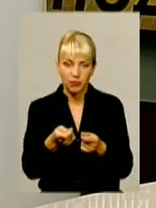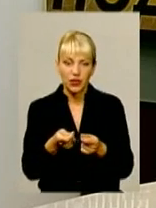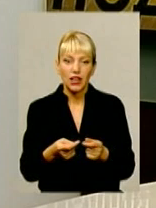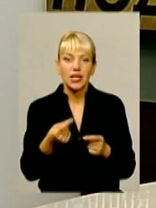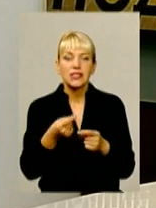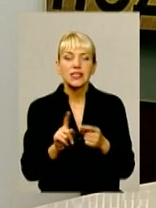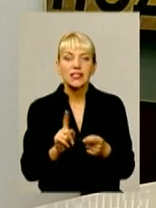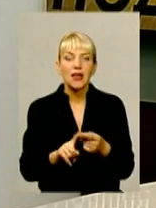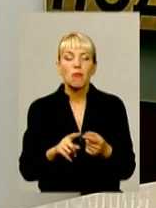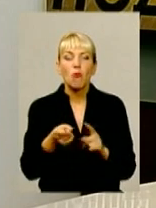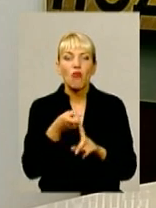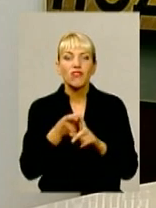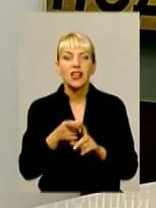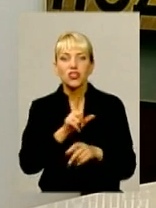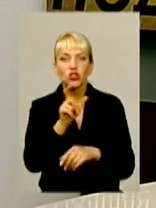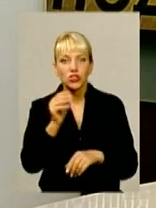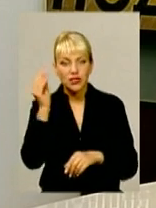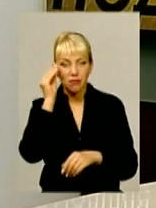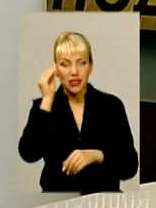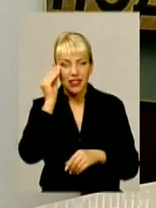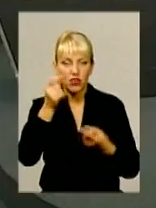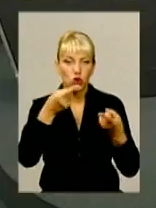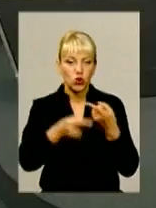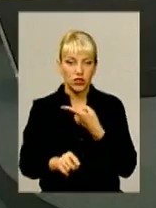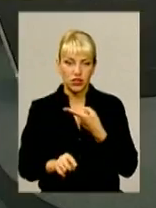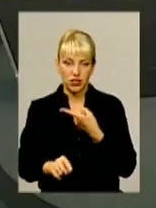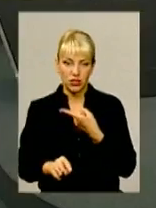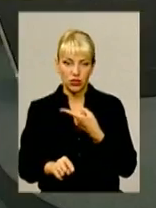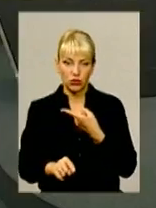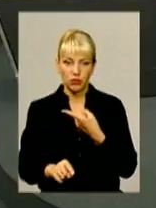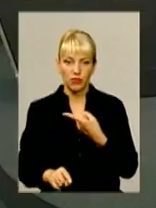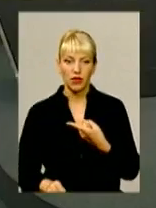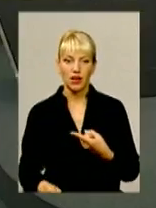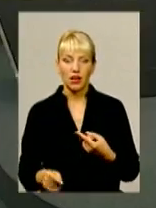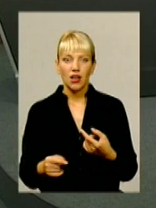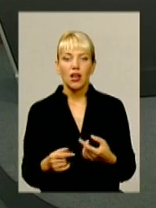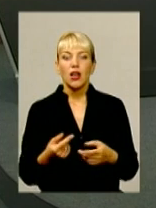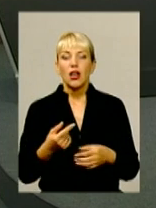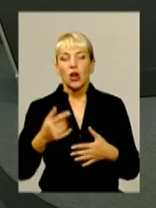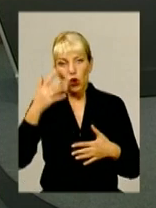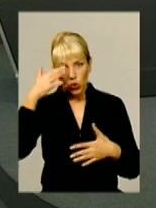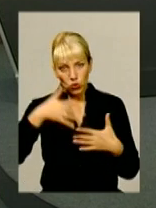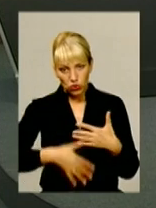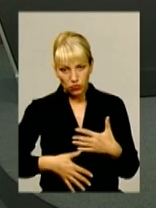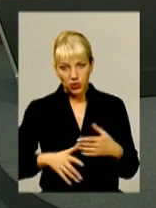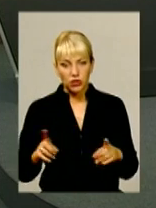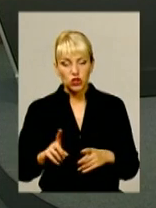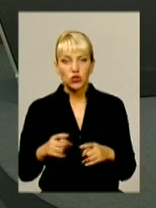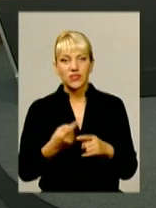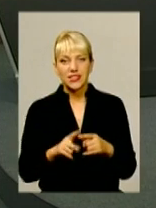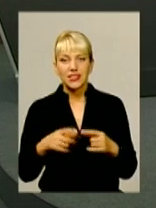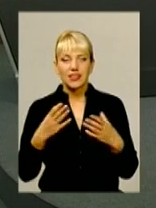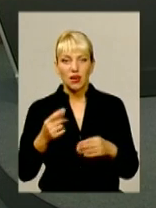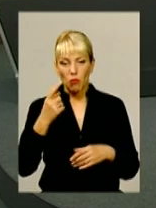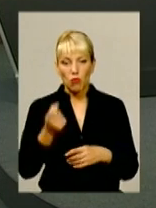різницею. Такою вже, знаєте, ментальною різницею. Я б сказала, полярною навіть. розумієте, саме в ці дні, буквально вчора з